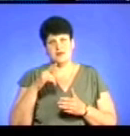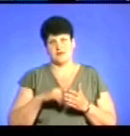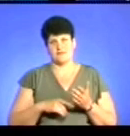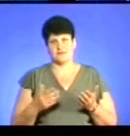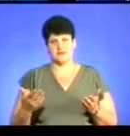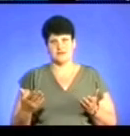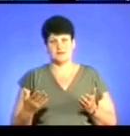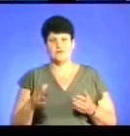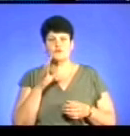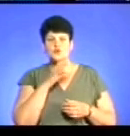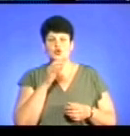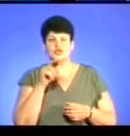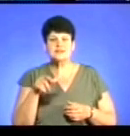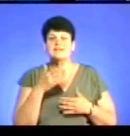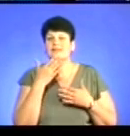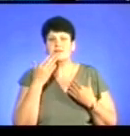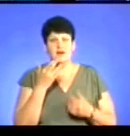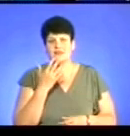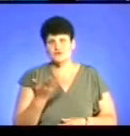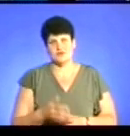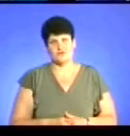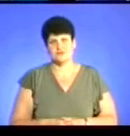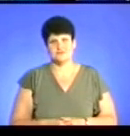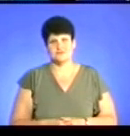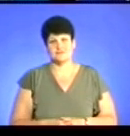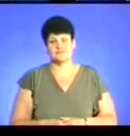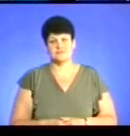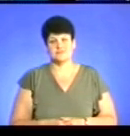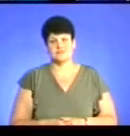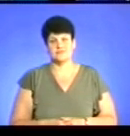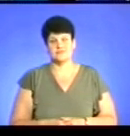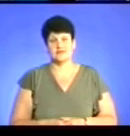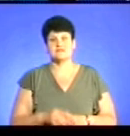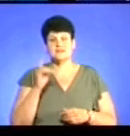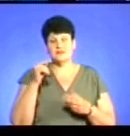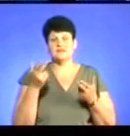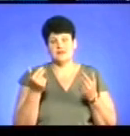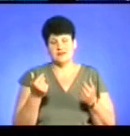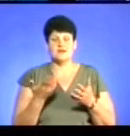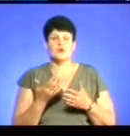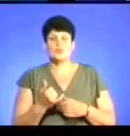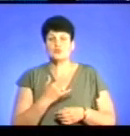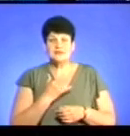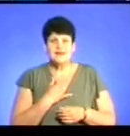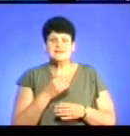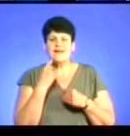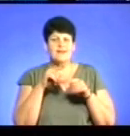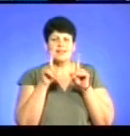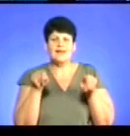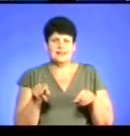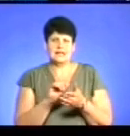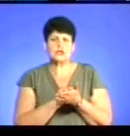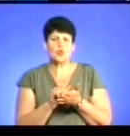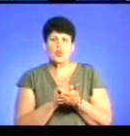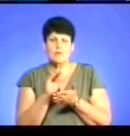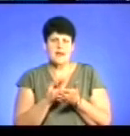в злочинців нема національності». Правильно? Звичайно. Ви знаєте, що в нас у жодних анкетних документах